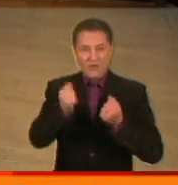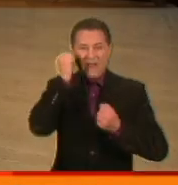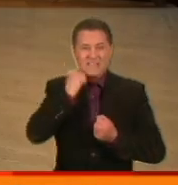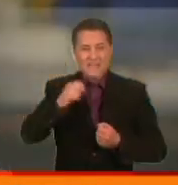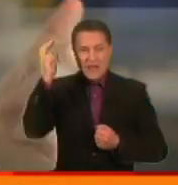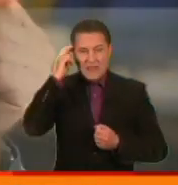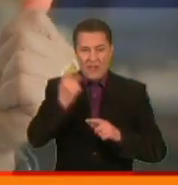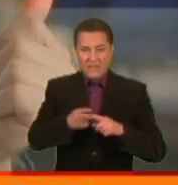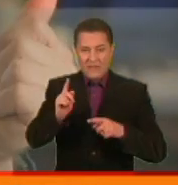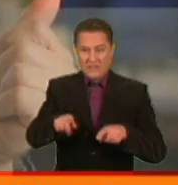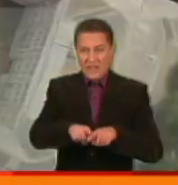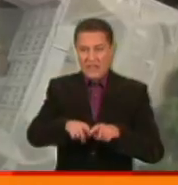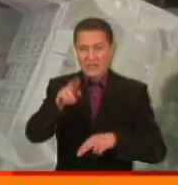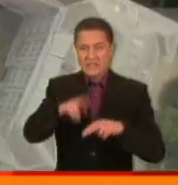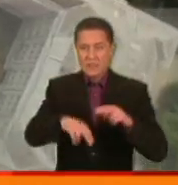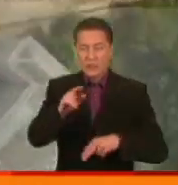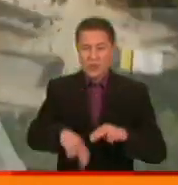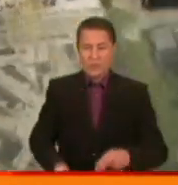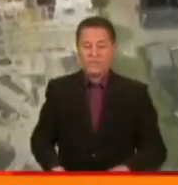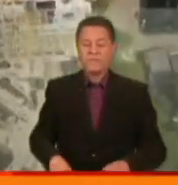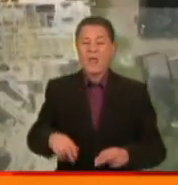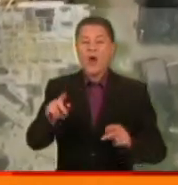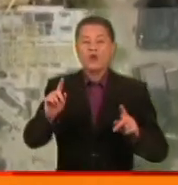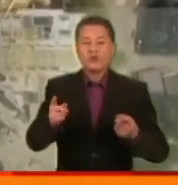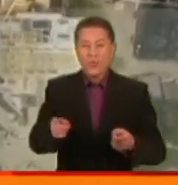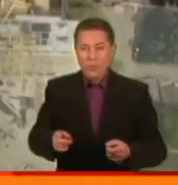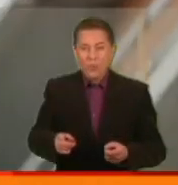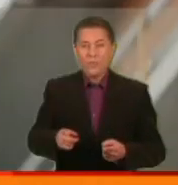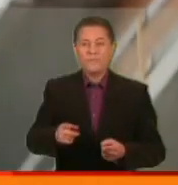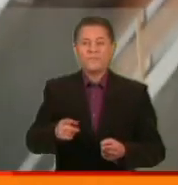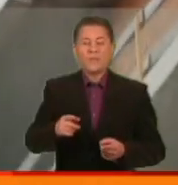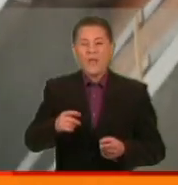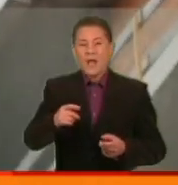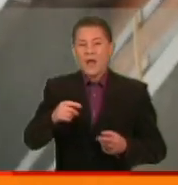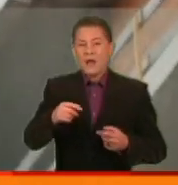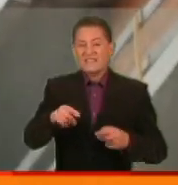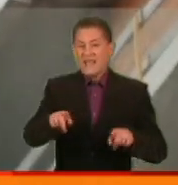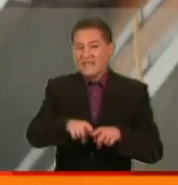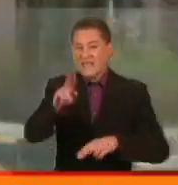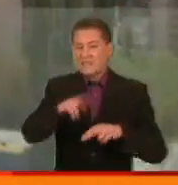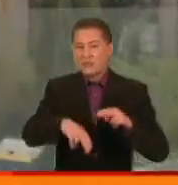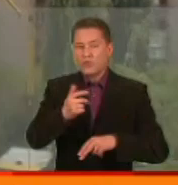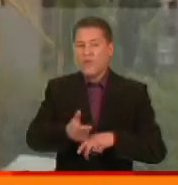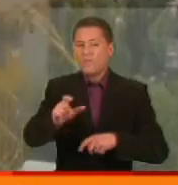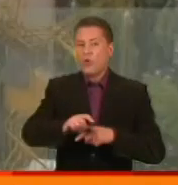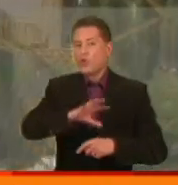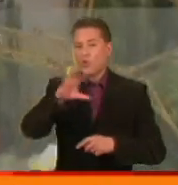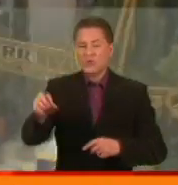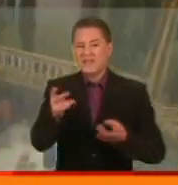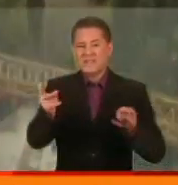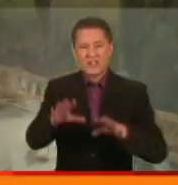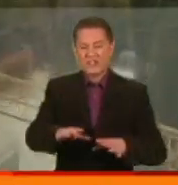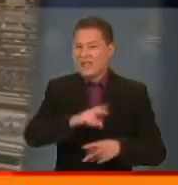Це можна зробити отак на раз. Чому попри зміну можновладців у столиці, підхід забудова понад усе залишається